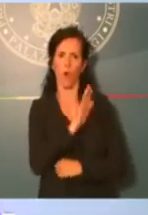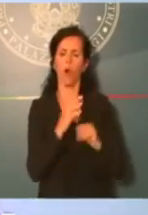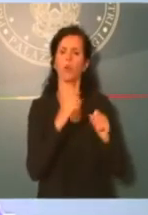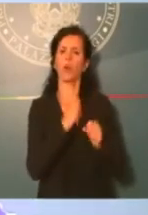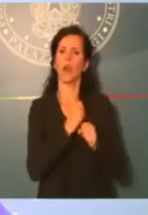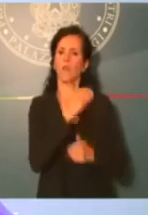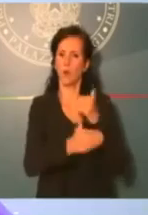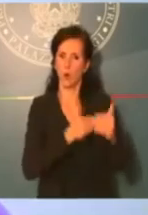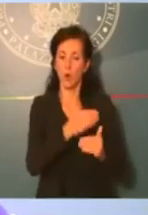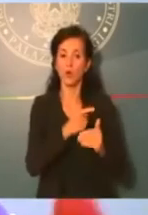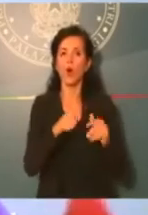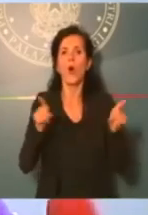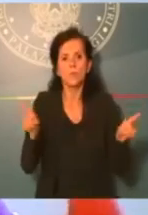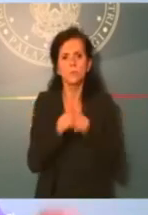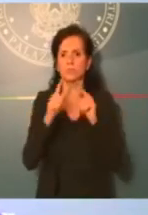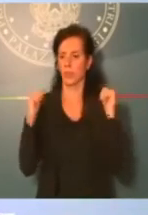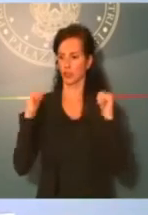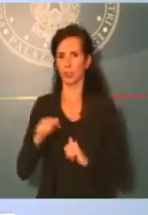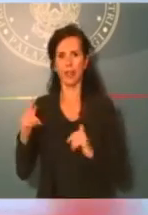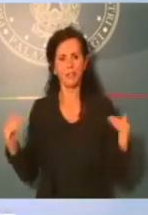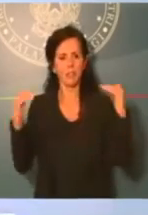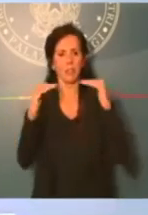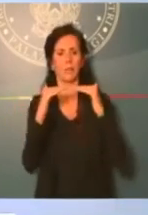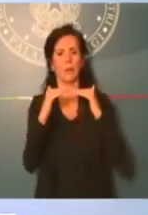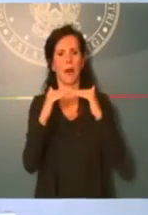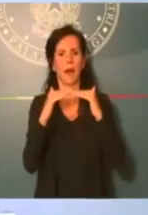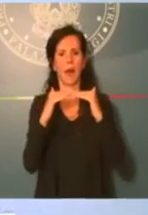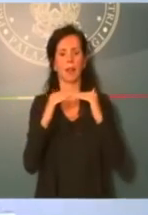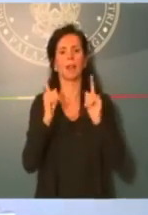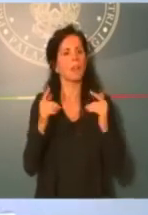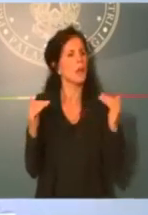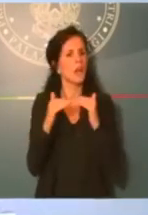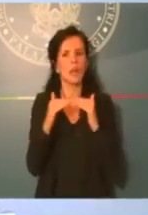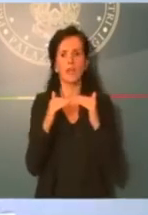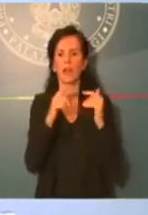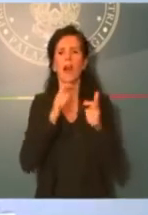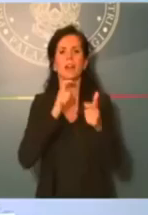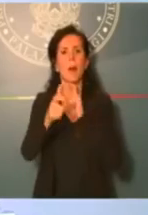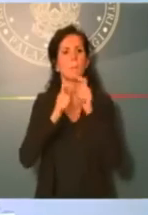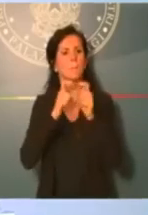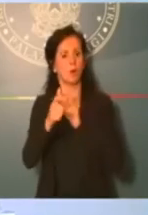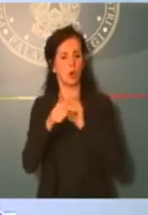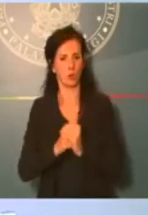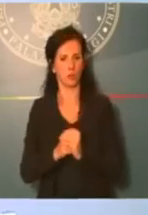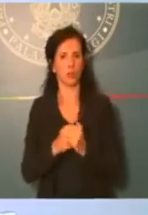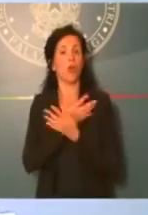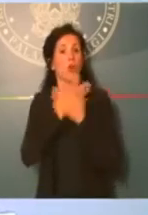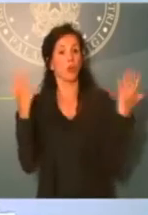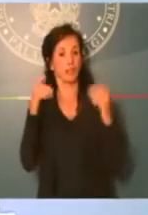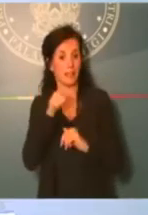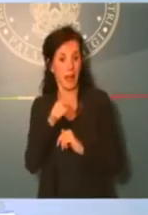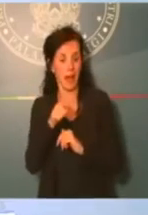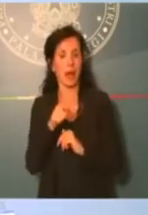trovarsi sullo stesso piano e devono riuscire ad essere equiparati. Poi è chiaro che qualora l'atto fosse un atto